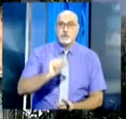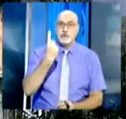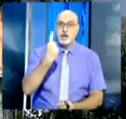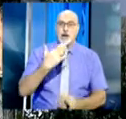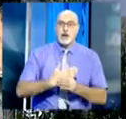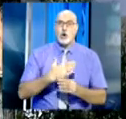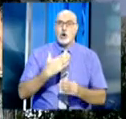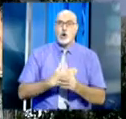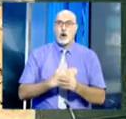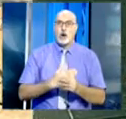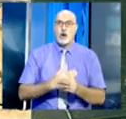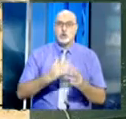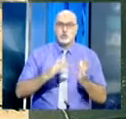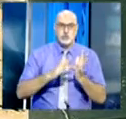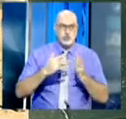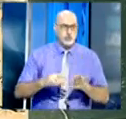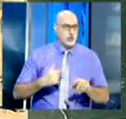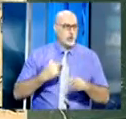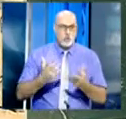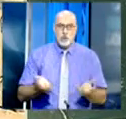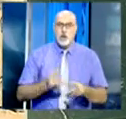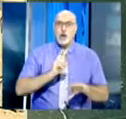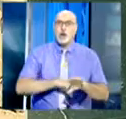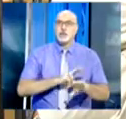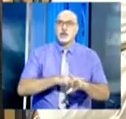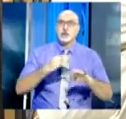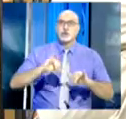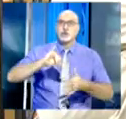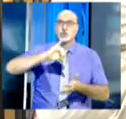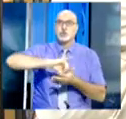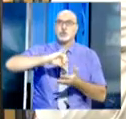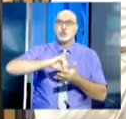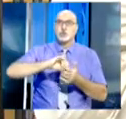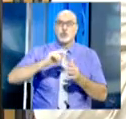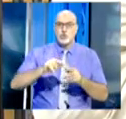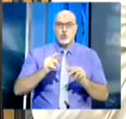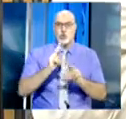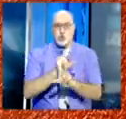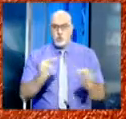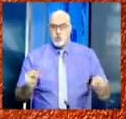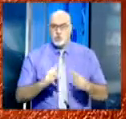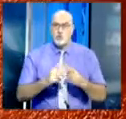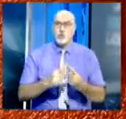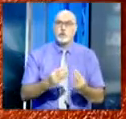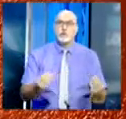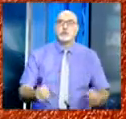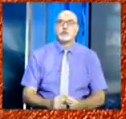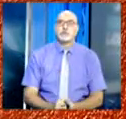هو العدد الذي شملته الحملة بالجزائر العاصمة لتهيئة محيط عمل نظيف للأسرة التربوية